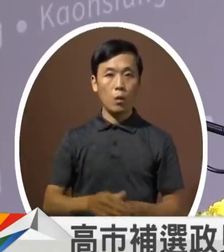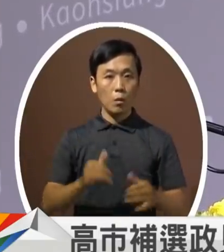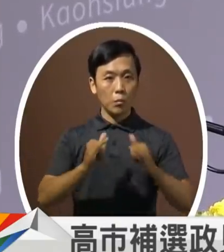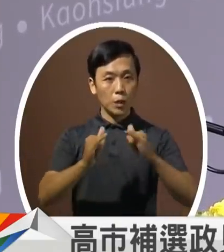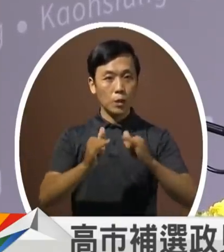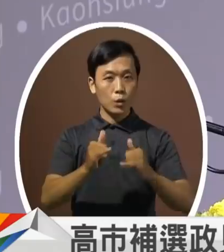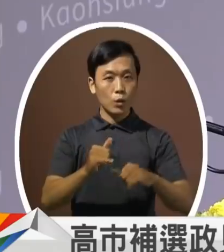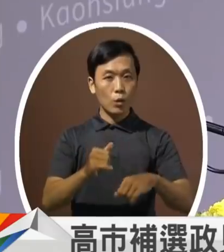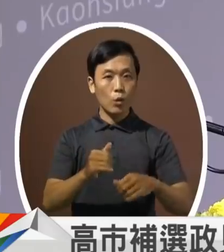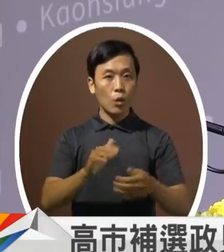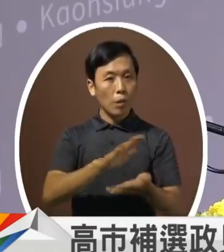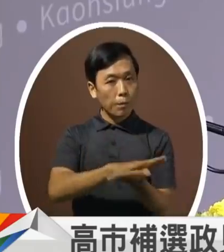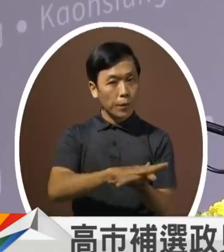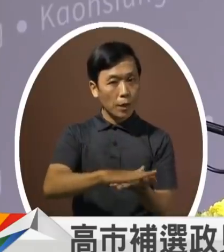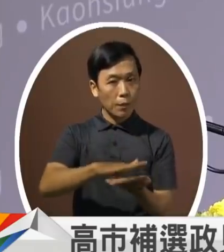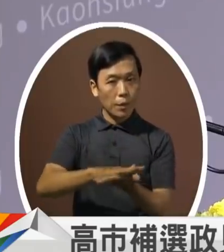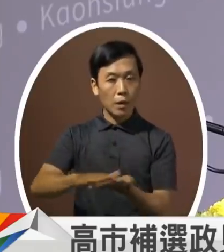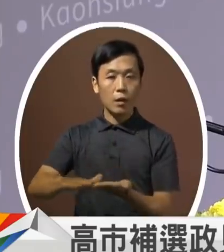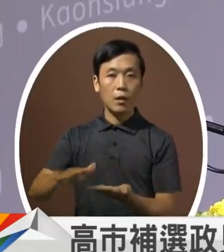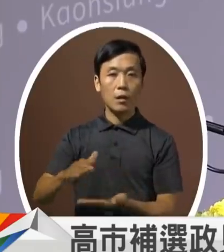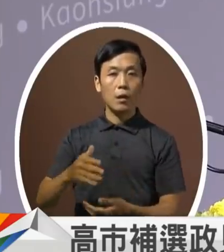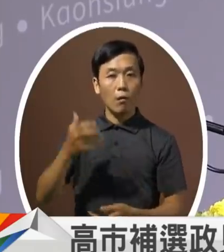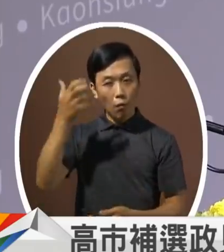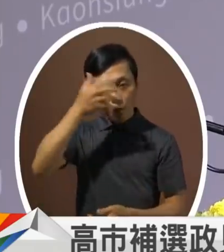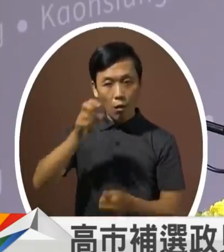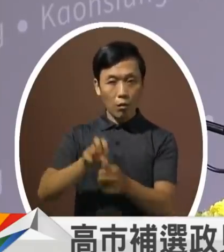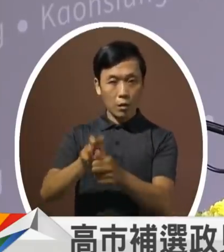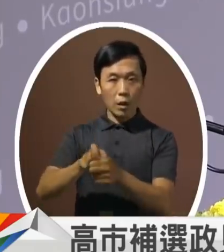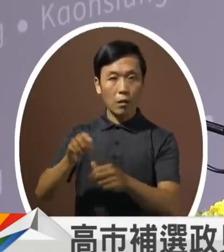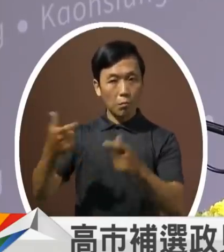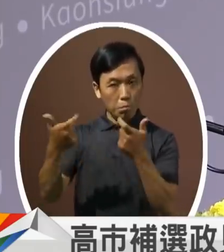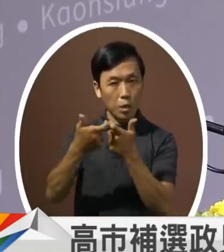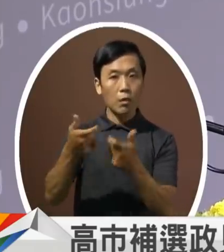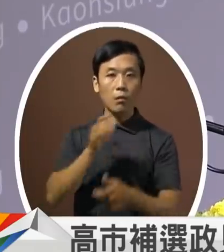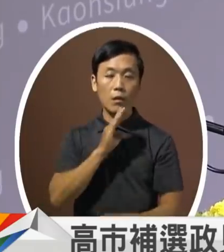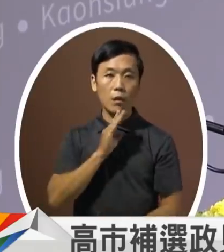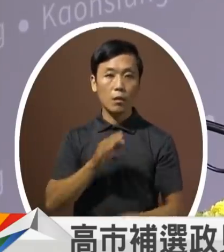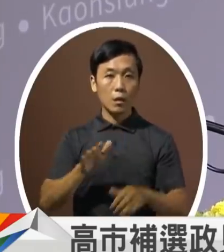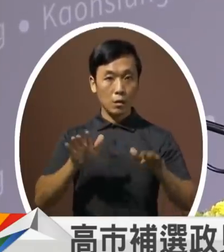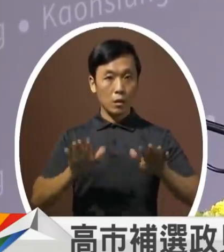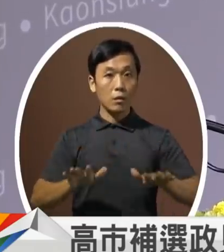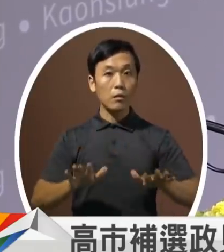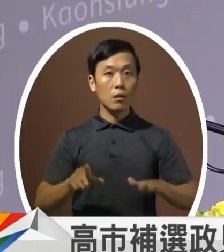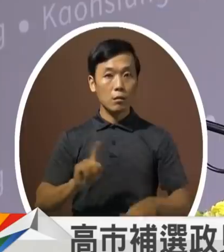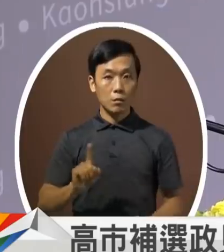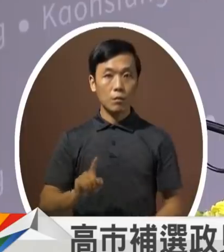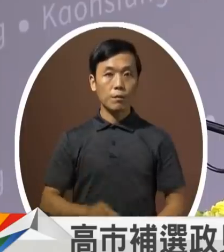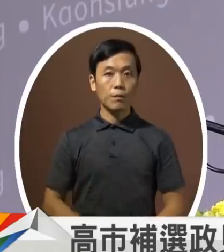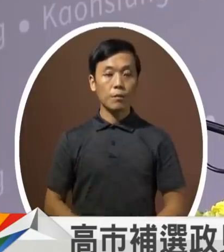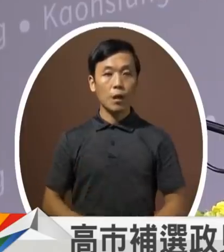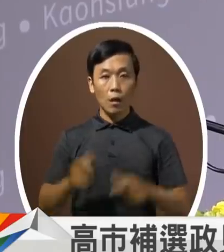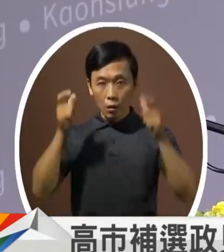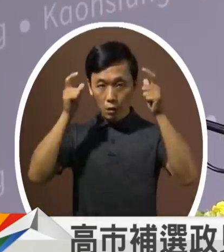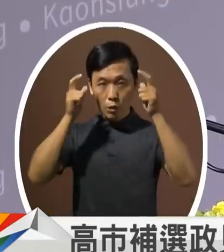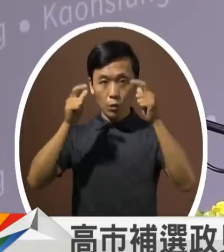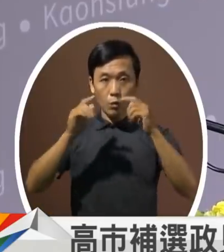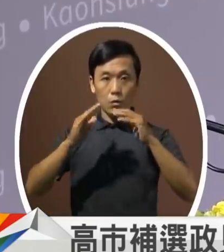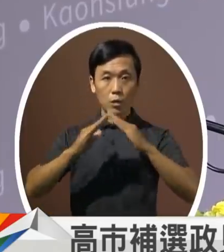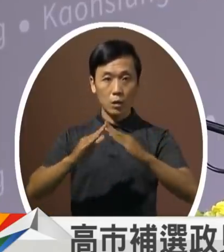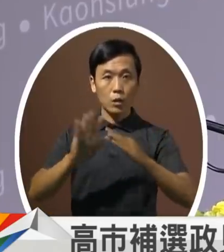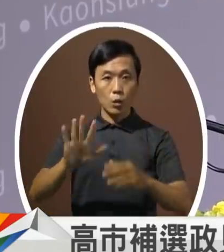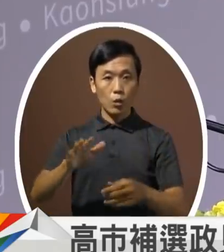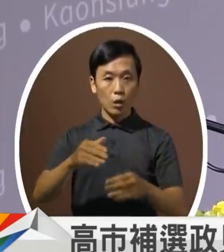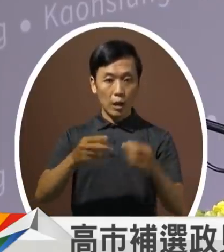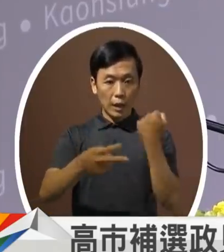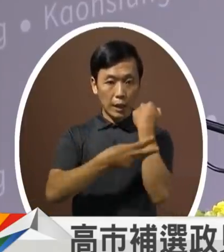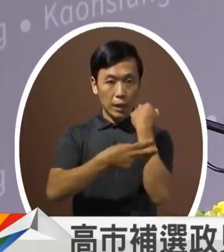淳朴 很适合养老只是目前高雄一共有900个